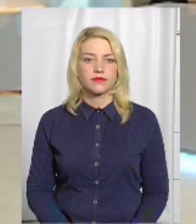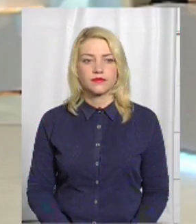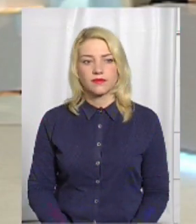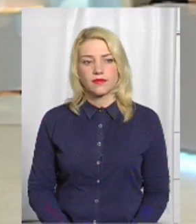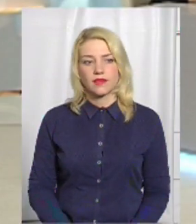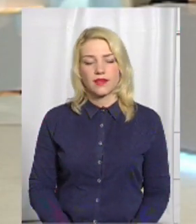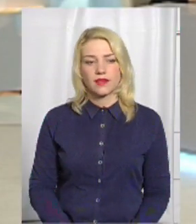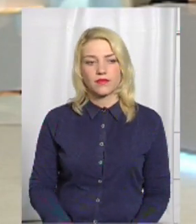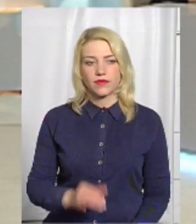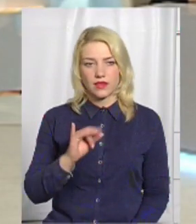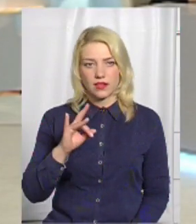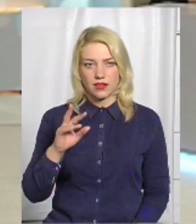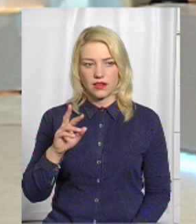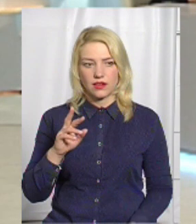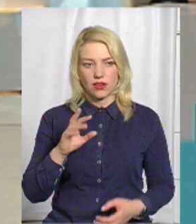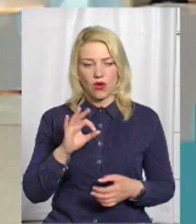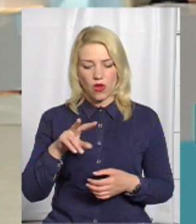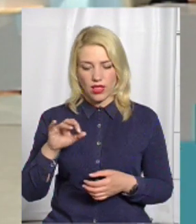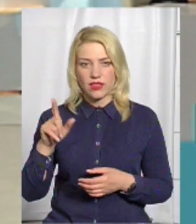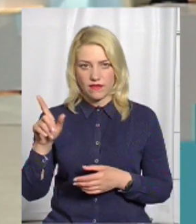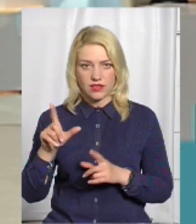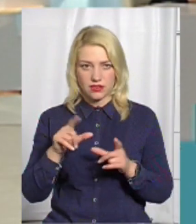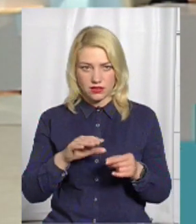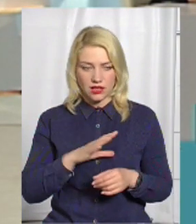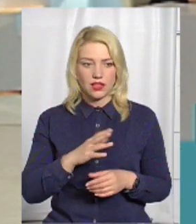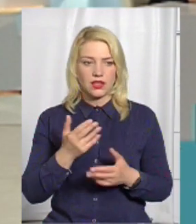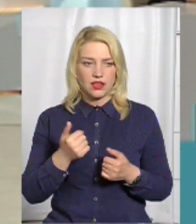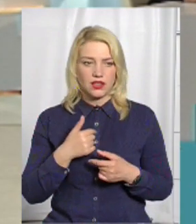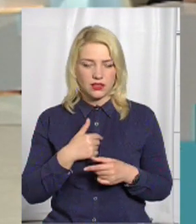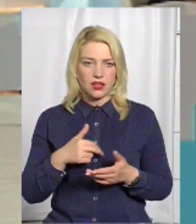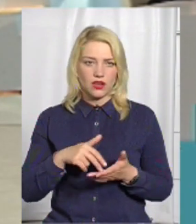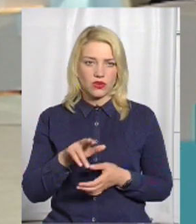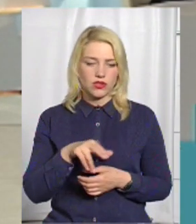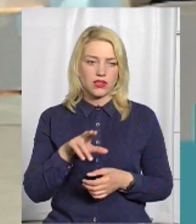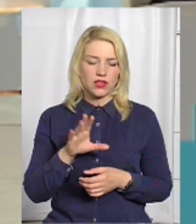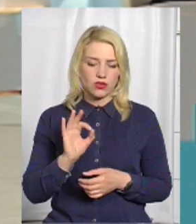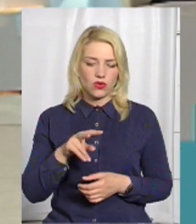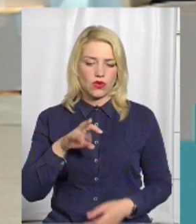Пані Альоно, їздили? Я не їздила, але я ходила до пану Лозбову.